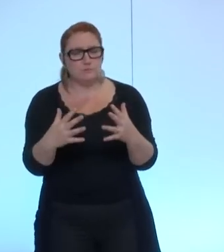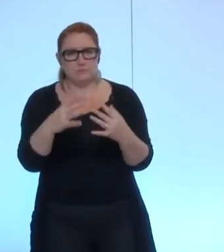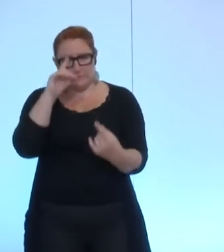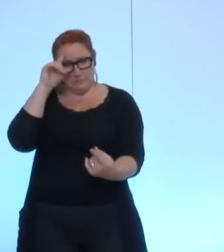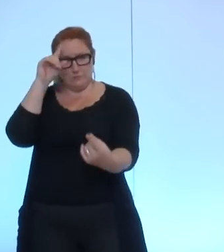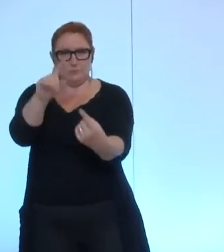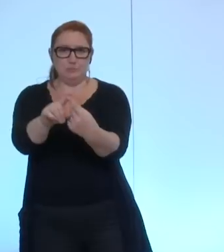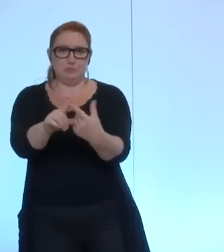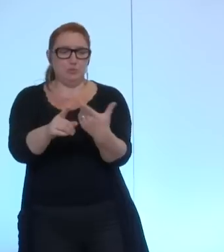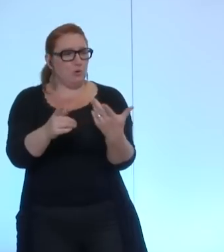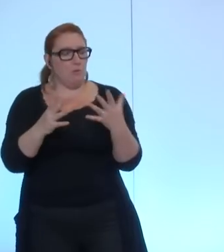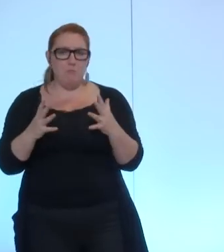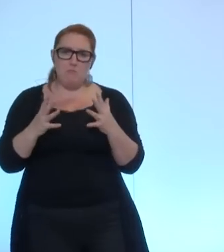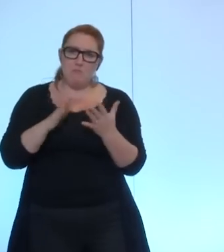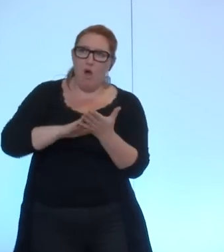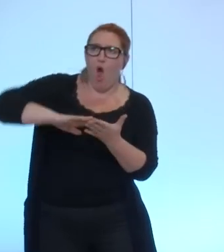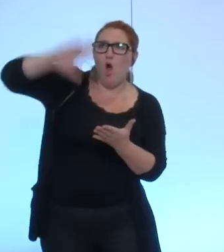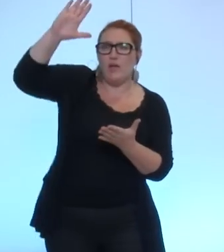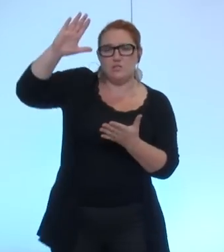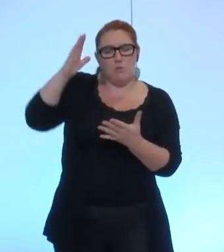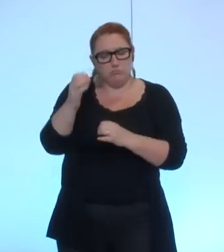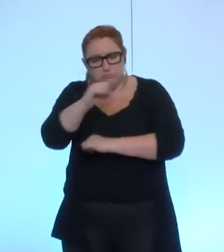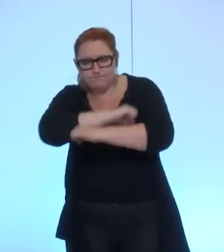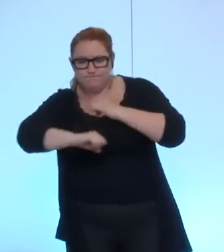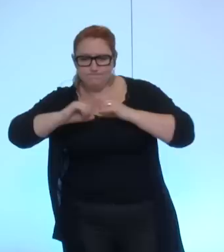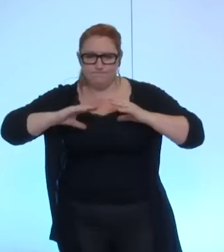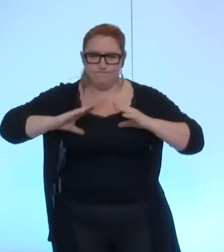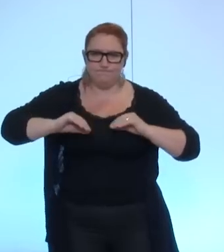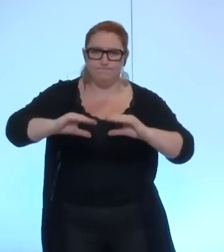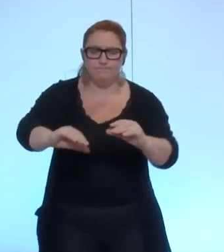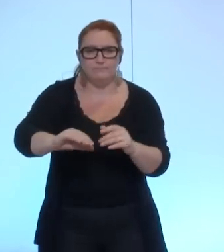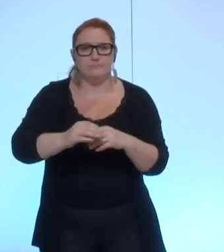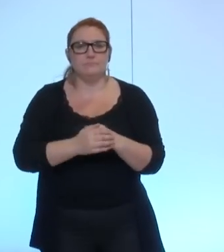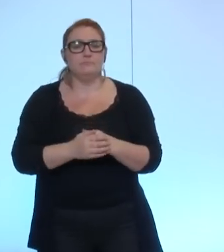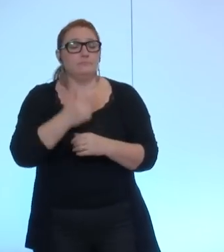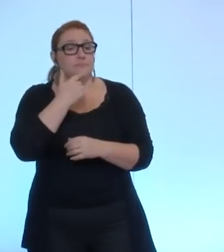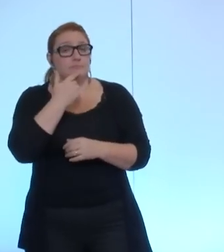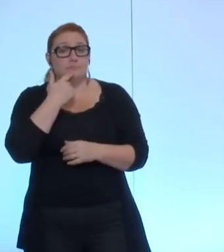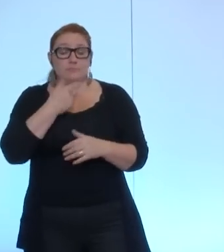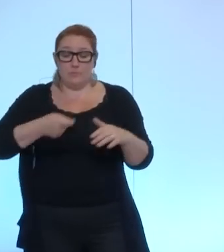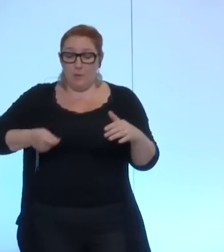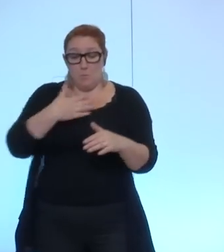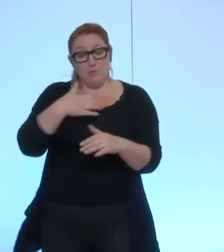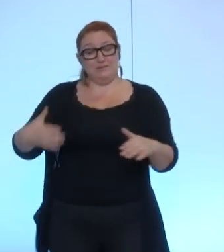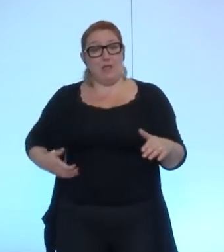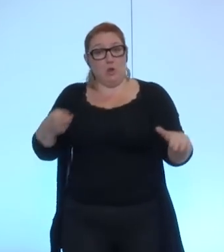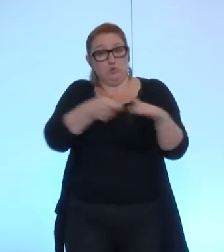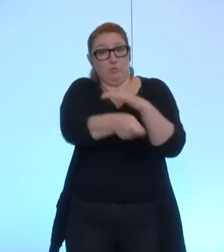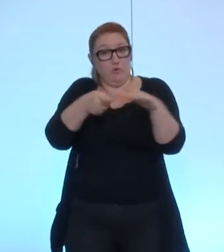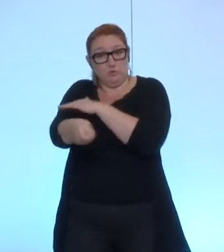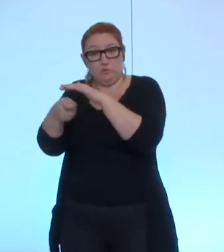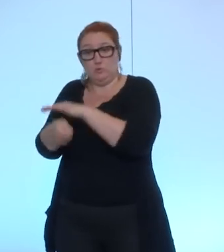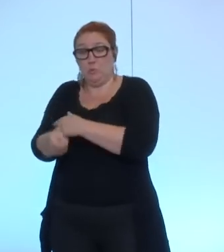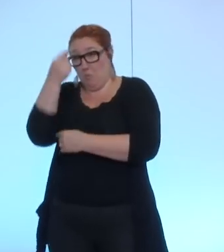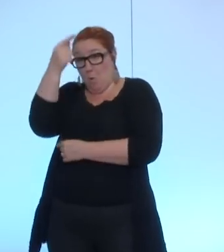oeuvre nos engagements pour les grenoblois dont la fin des subventions municipales au pôle